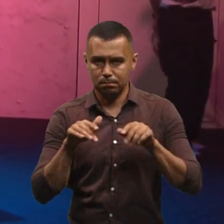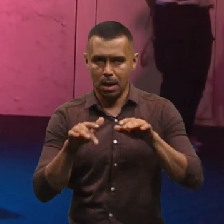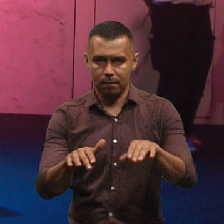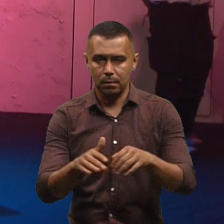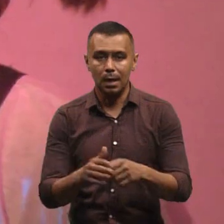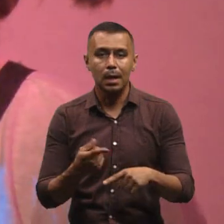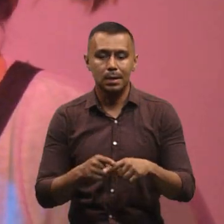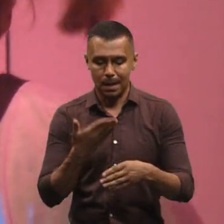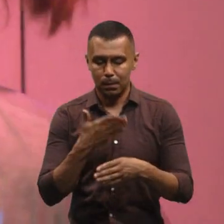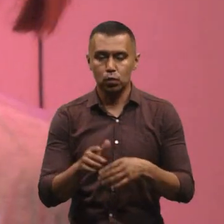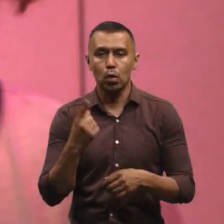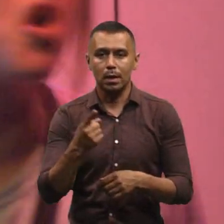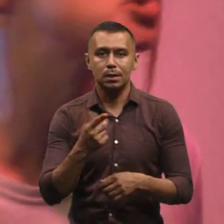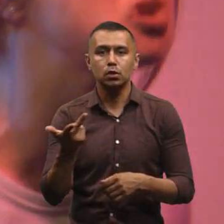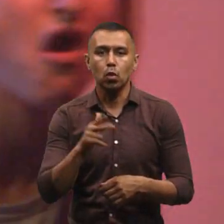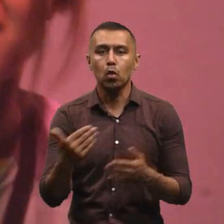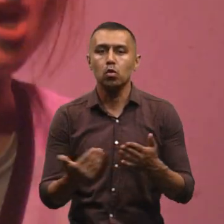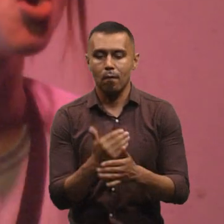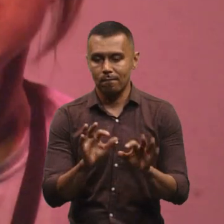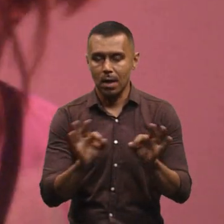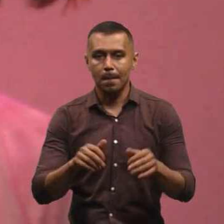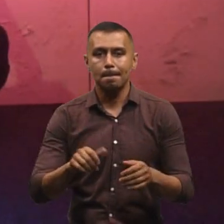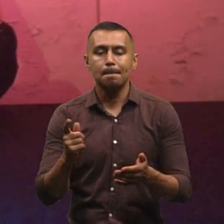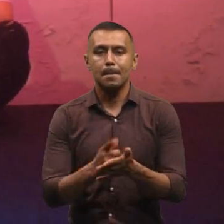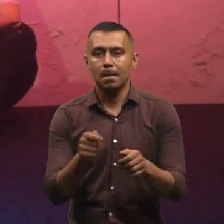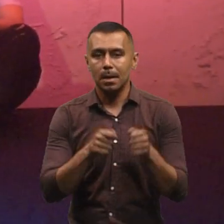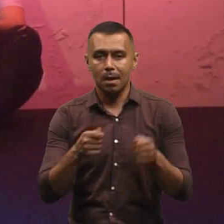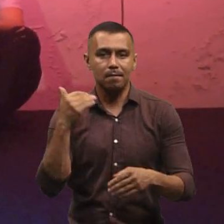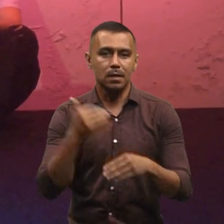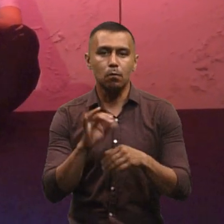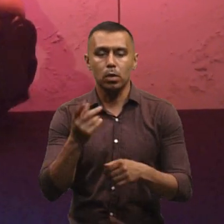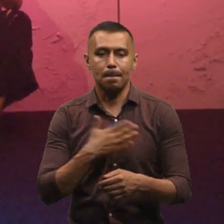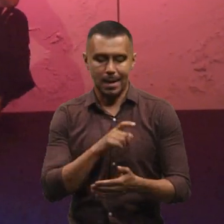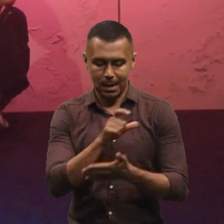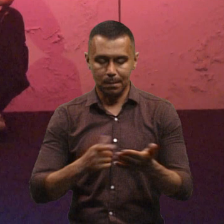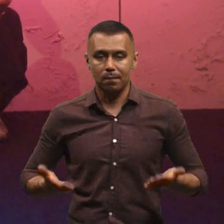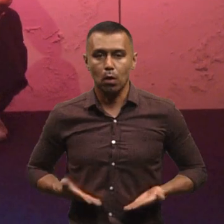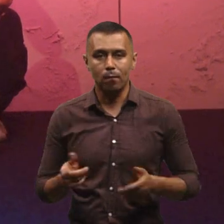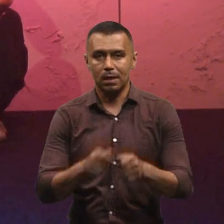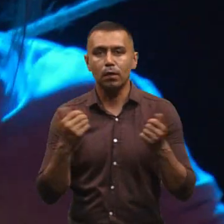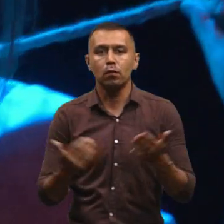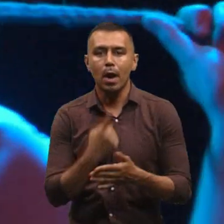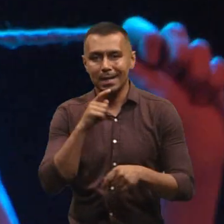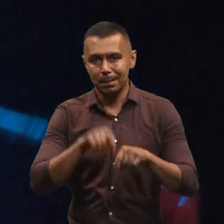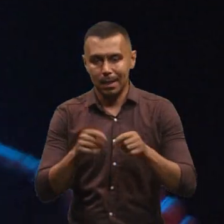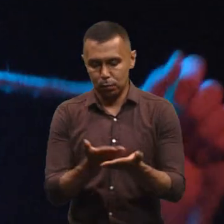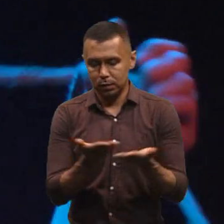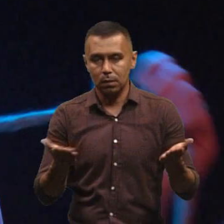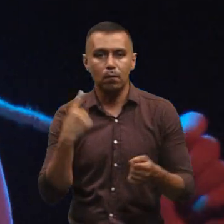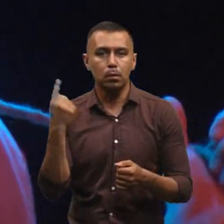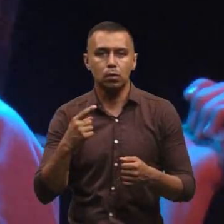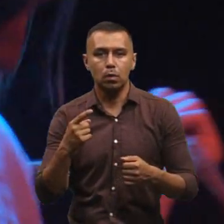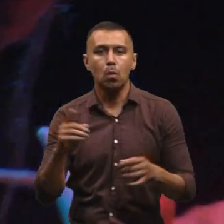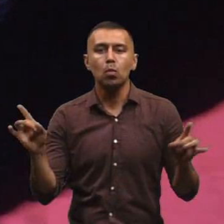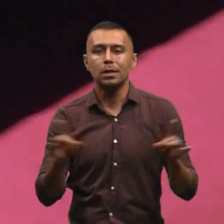Це епізод однієї із трьох новел прем'єри вистави «Борщ. Мій рецепт виживання», якою відкривають нову експериментальну сцену в обласному